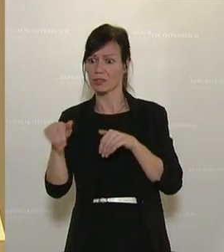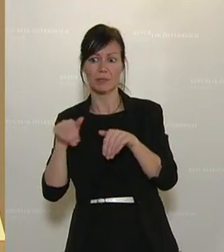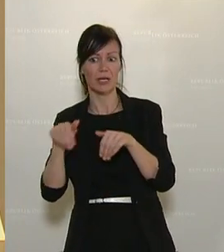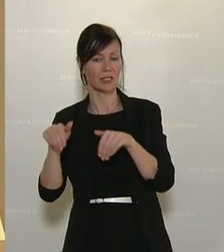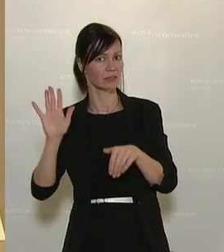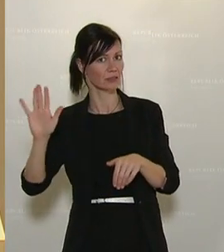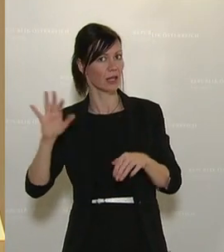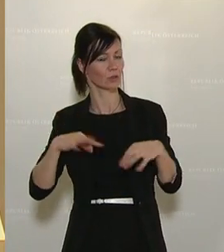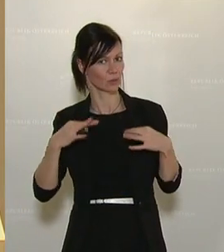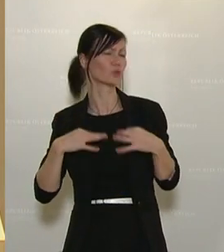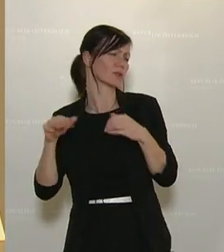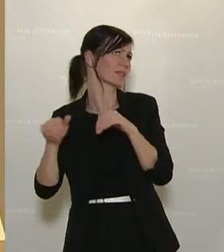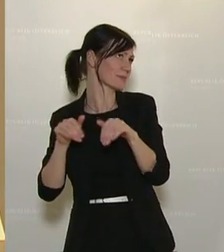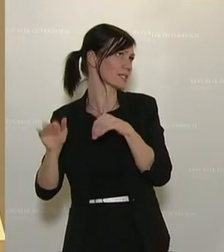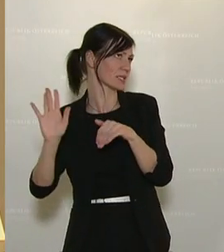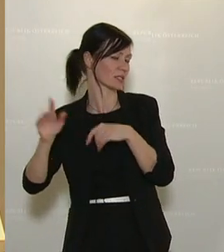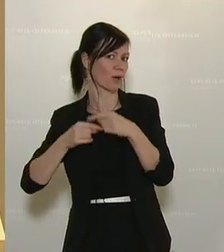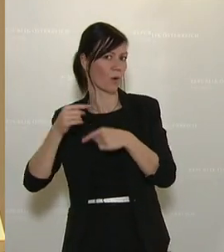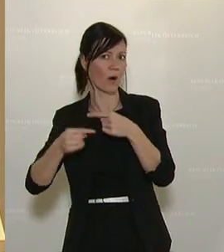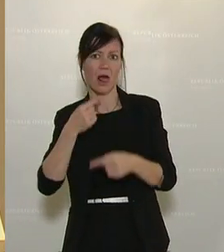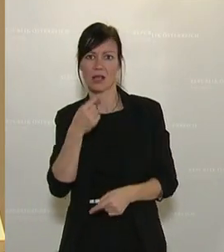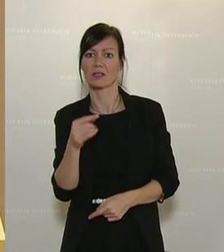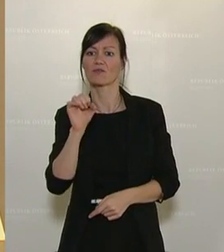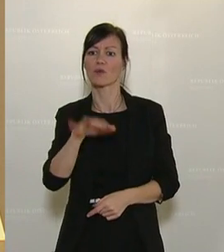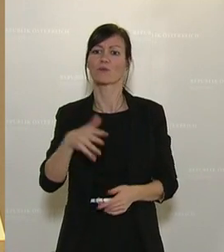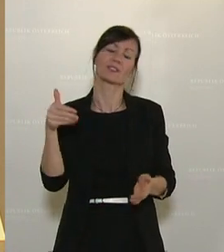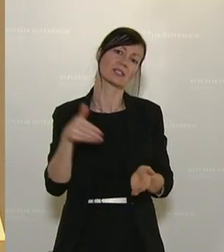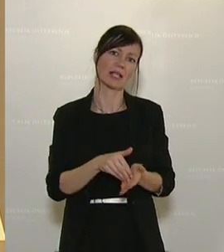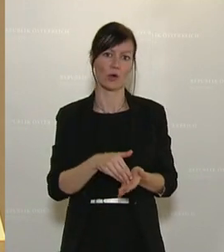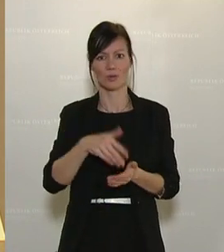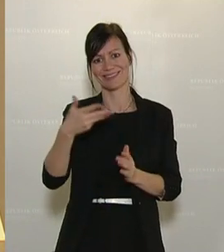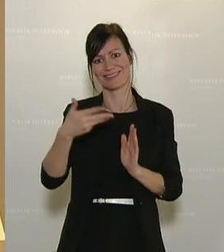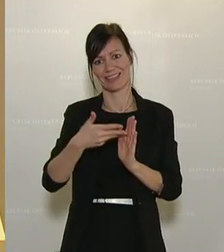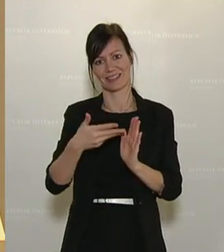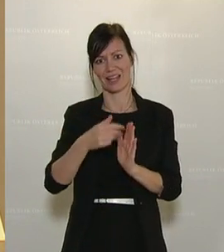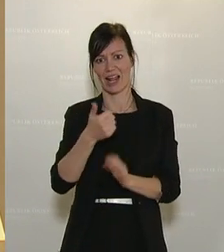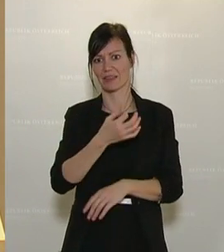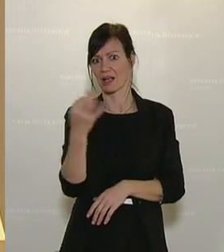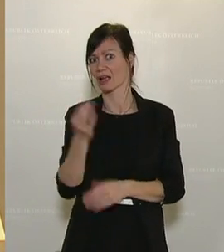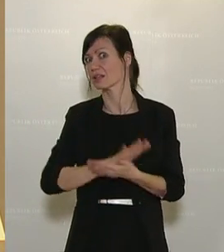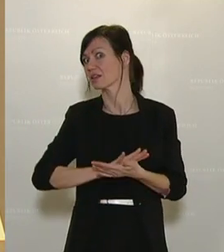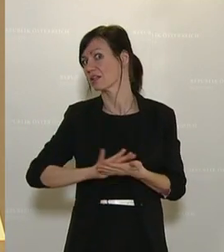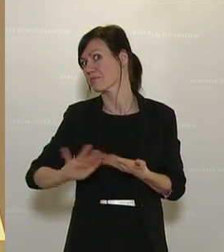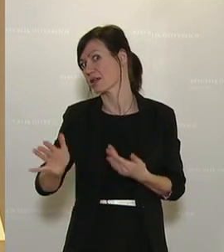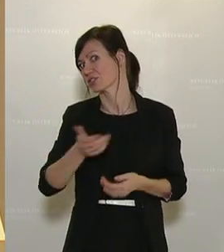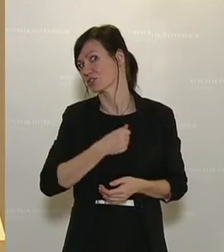Gesundheitsminister muss man in dem Fall sagen, 15.000 Tests pro Tag, die wurden nie gemacht.